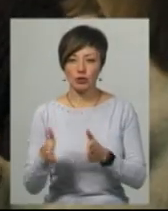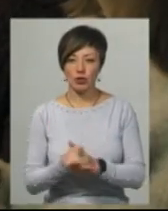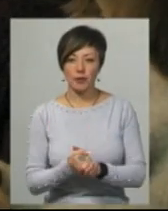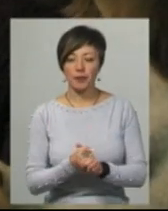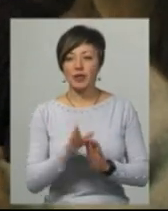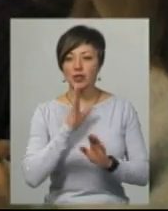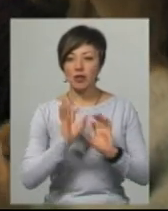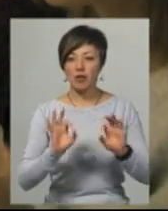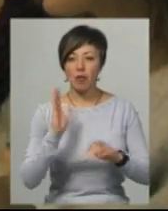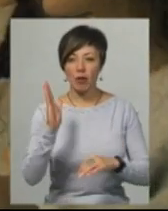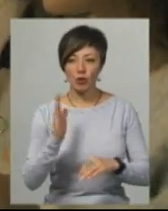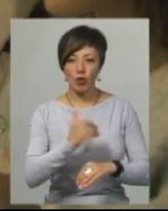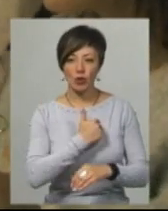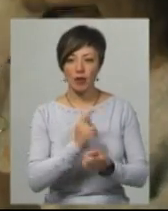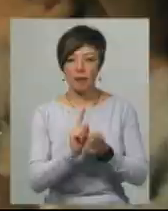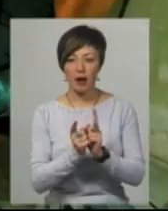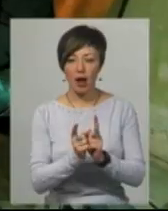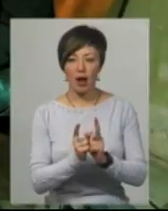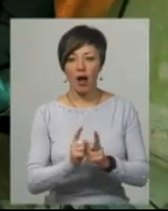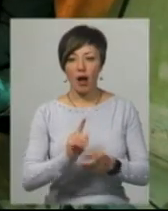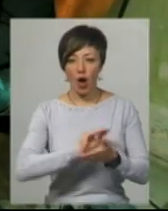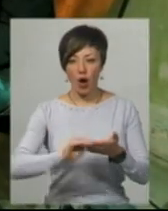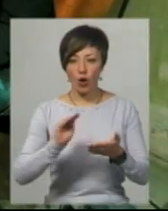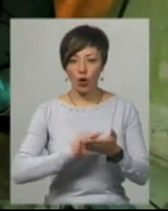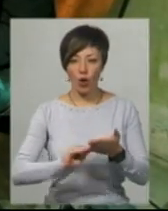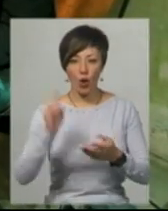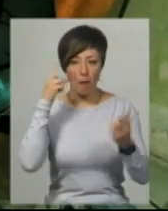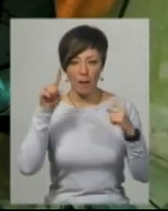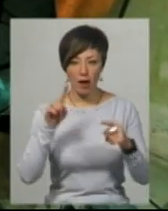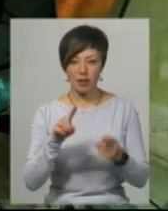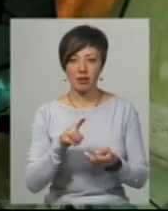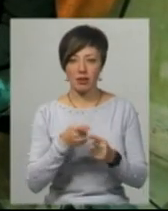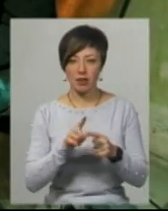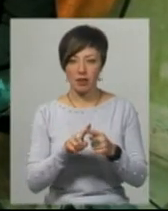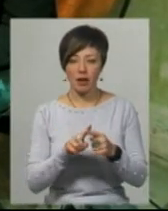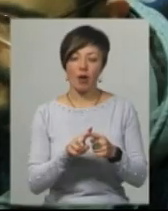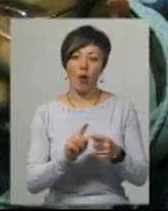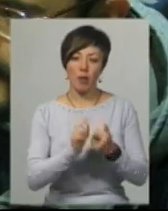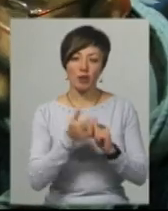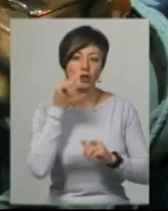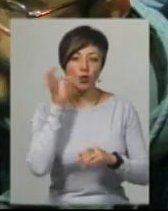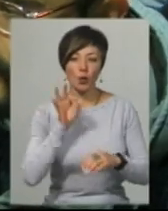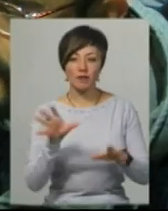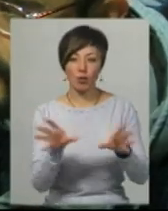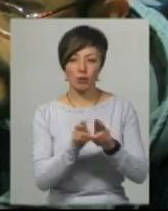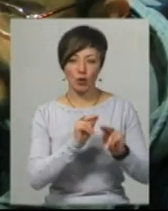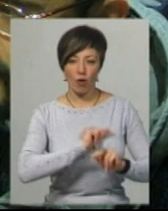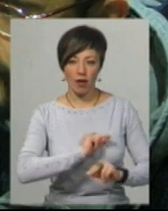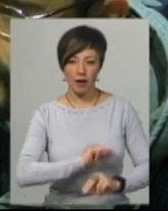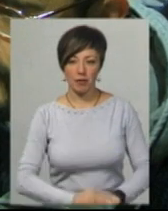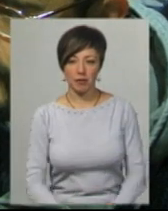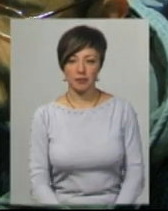Ганни Кирієнку, у майбутньому вона б хотіла перекласти роман, і для цього обмінюється досвідом з колегами. Михайло Жила, Віктор Кривий. Новини на Суспільному.